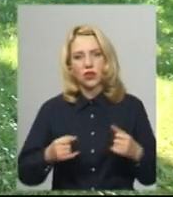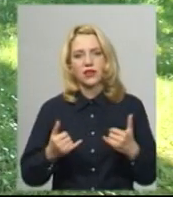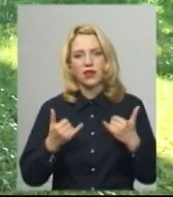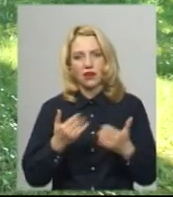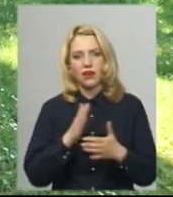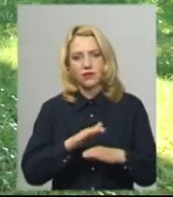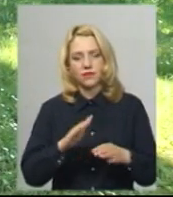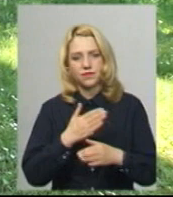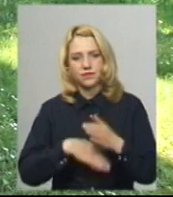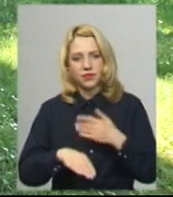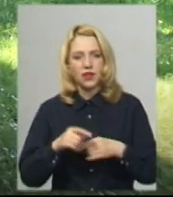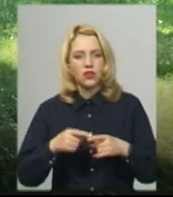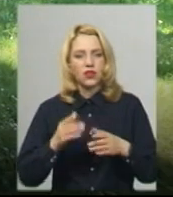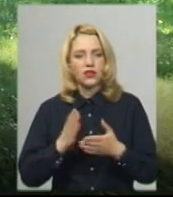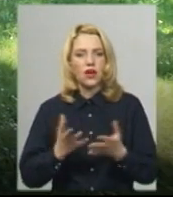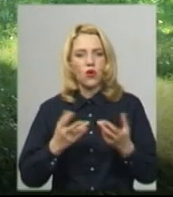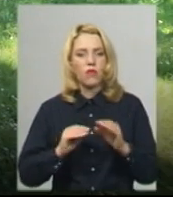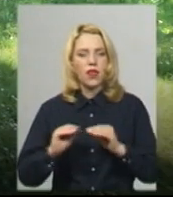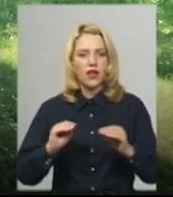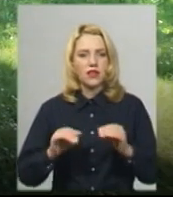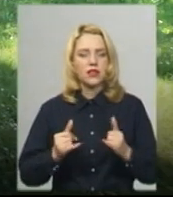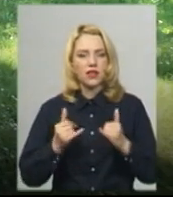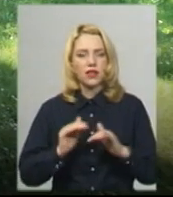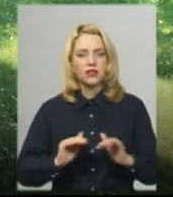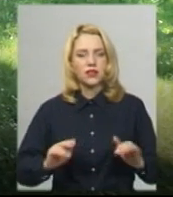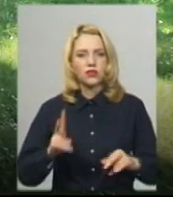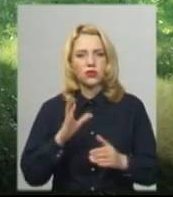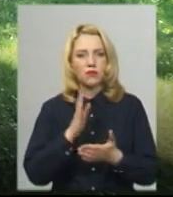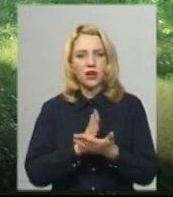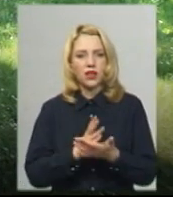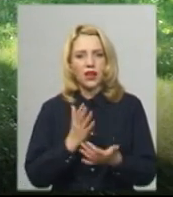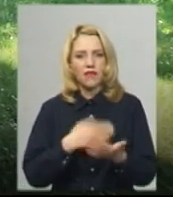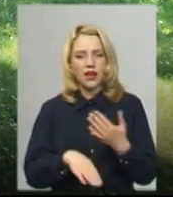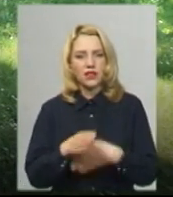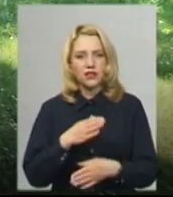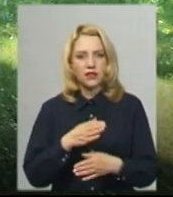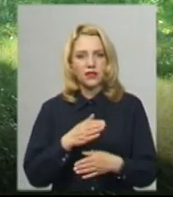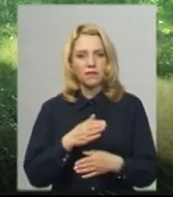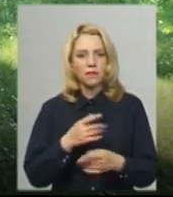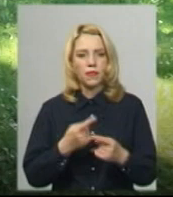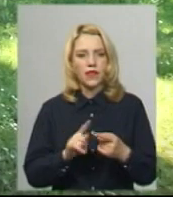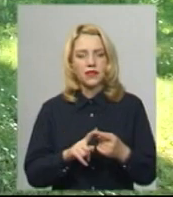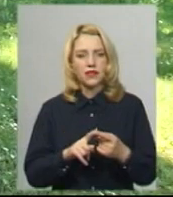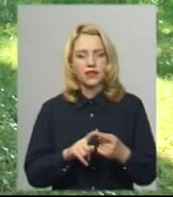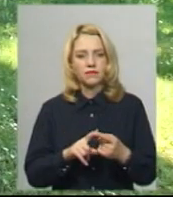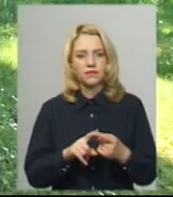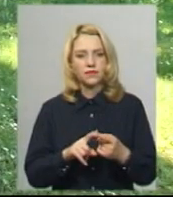Новачок. На цьому майданчику є обладнання для дітей, які мають інвалідність. Це і